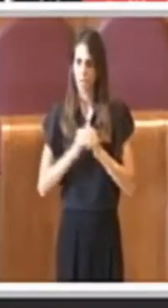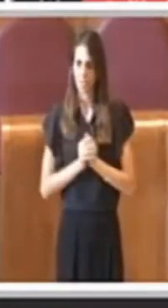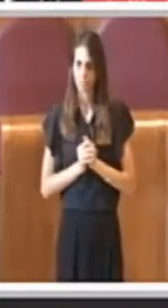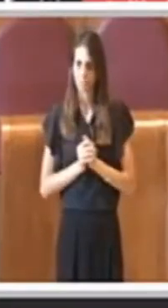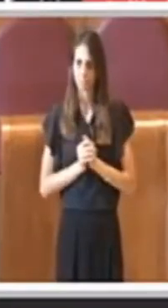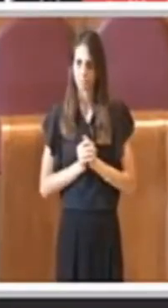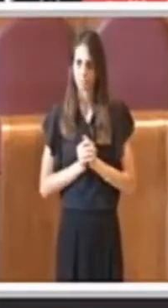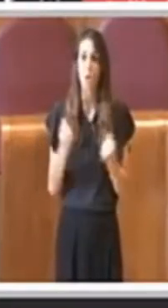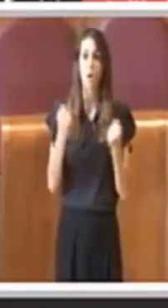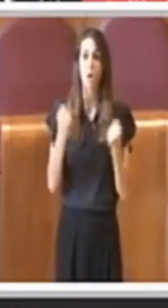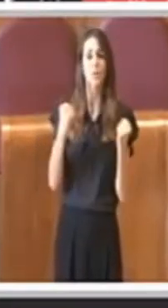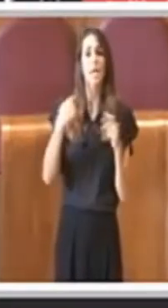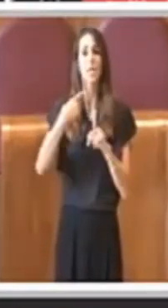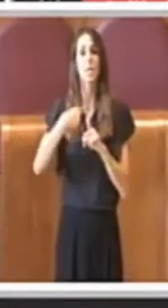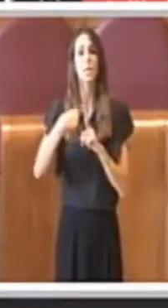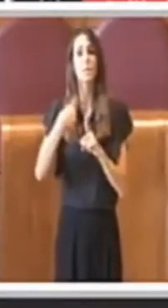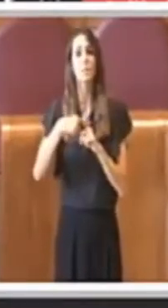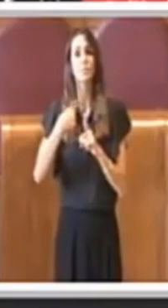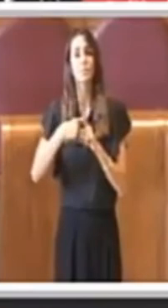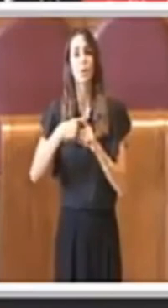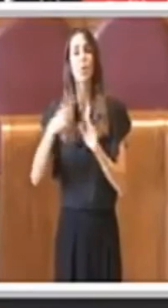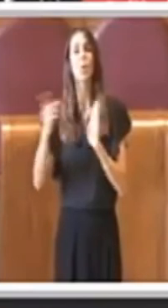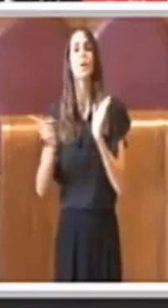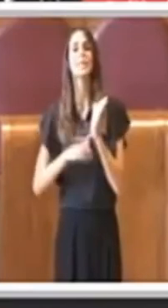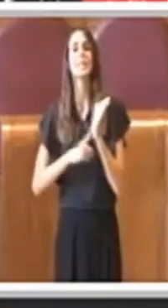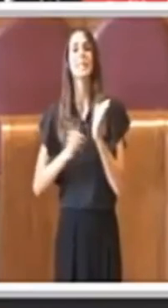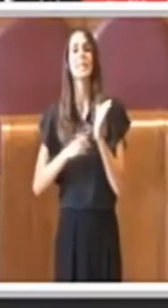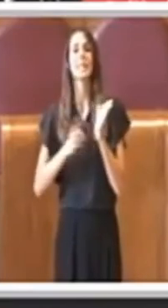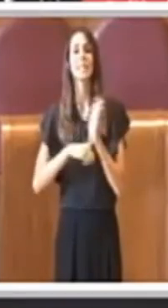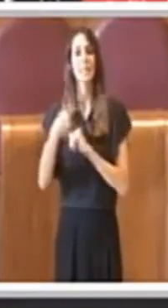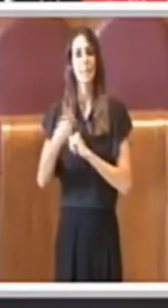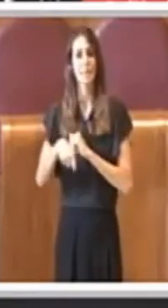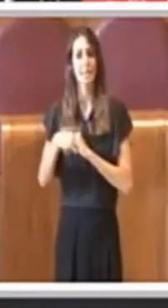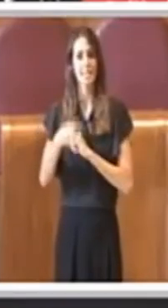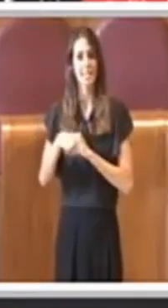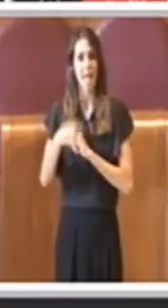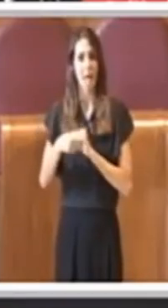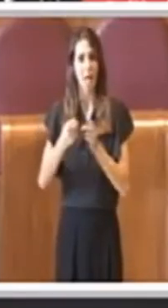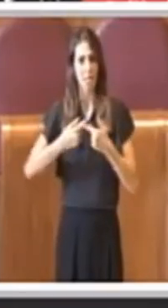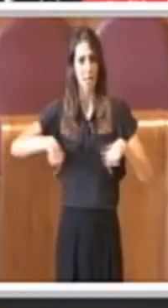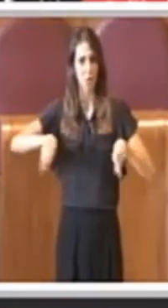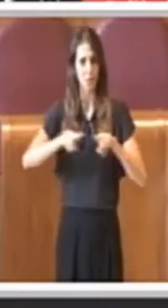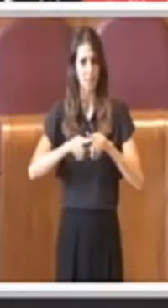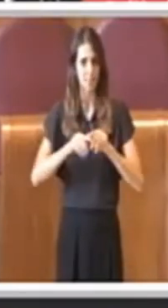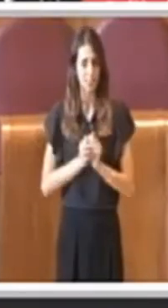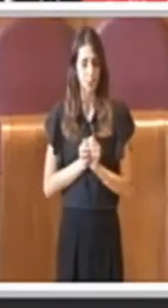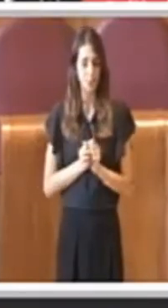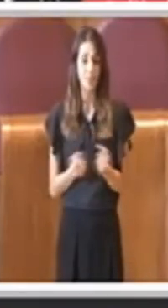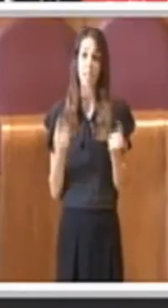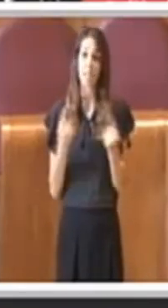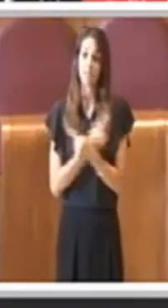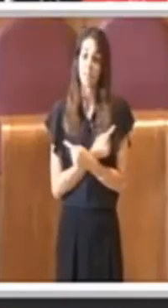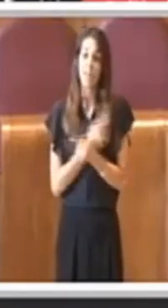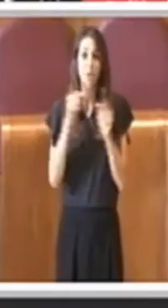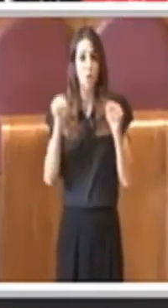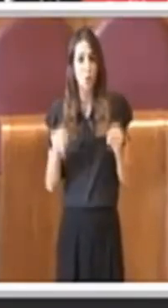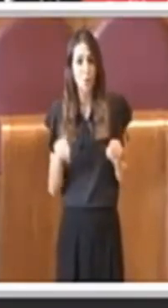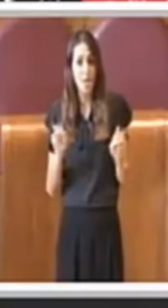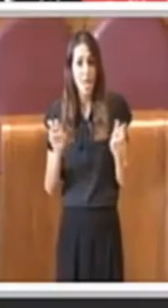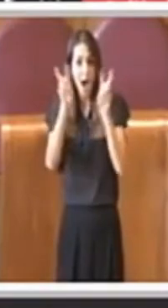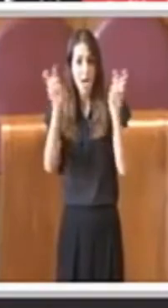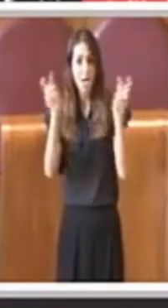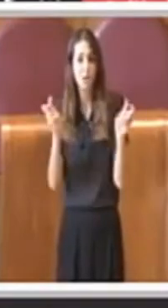prerogative del Presidente d'Aula del Consiglio Comunale. Mentre qui si parla, appunto, in virtù degli